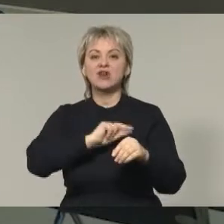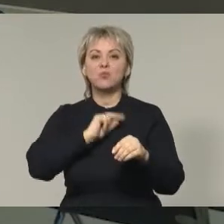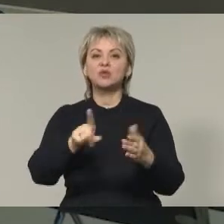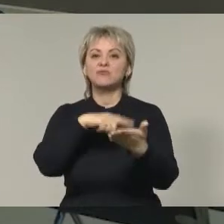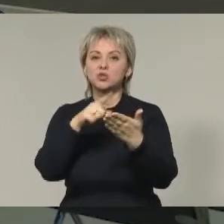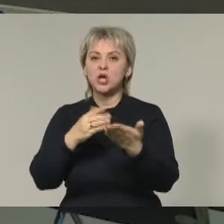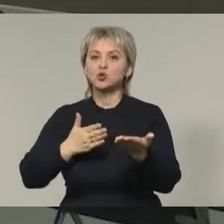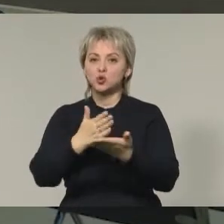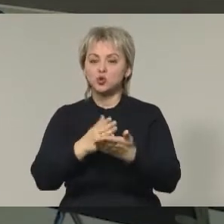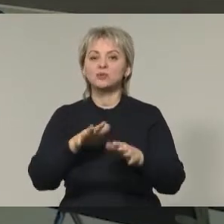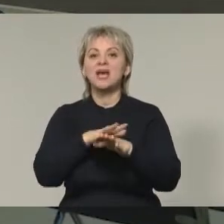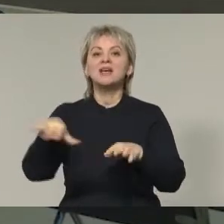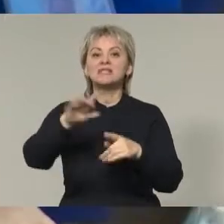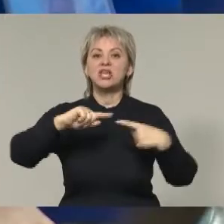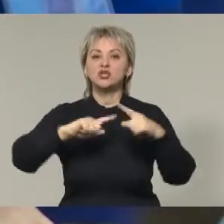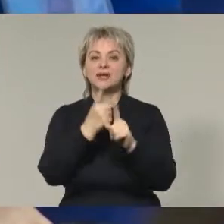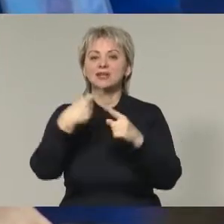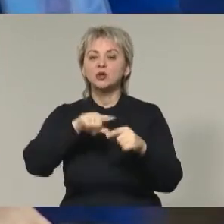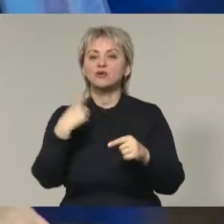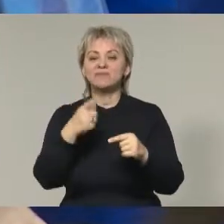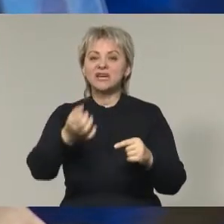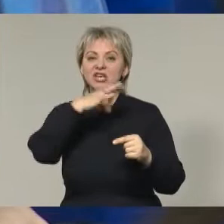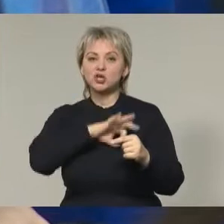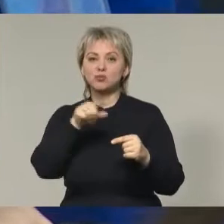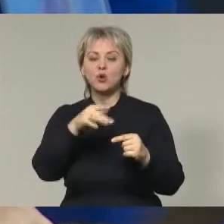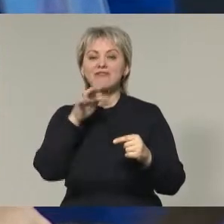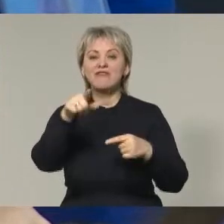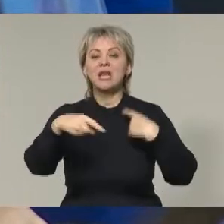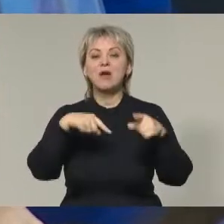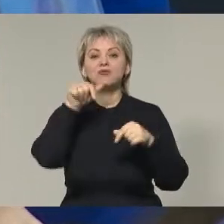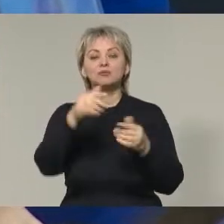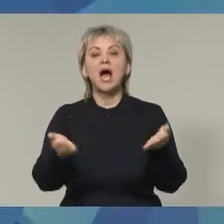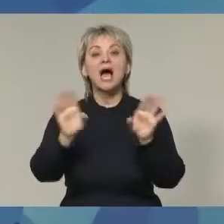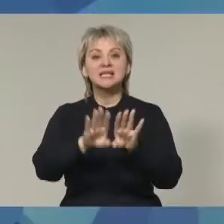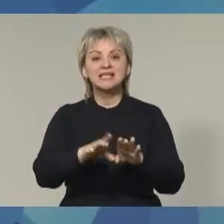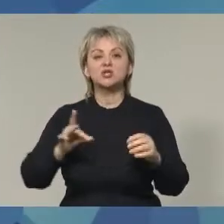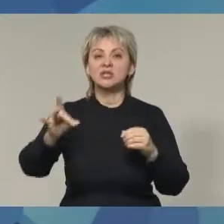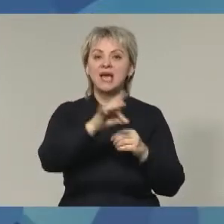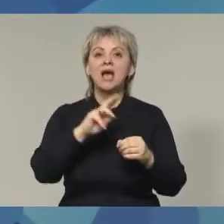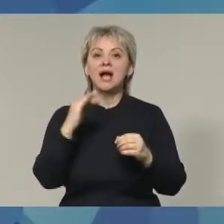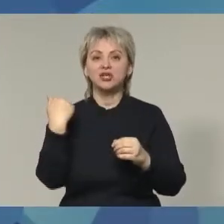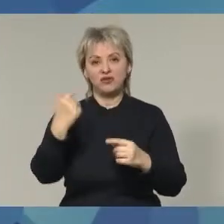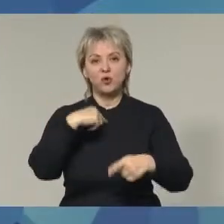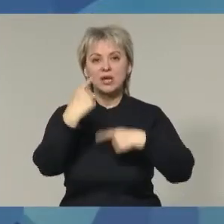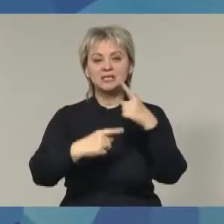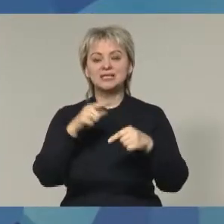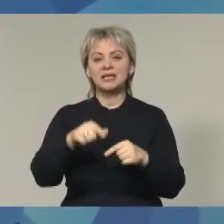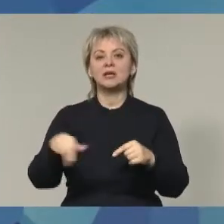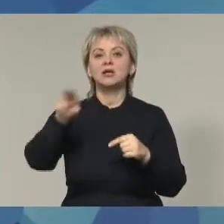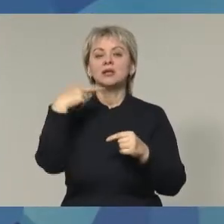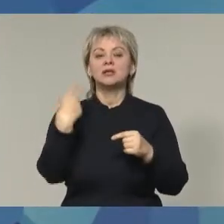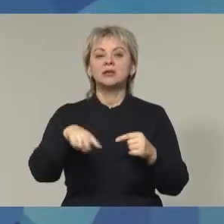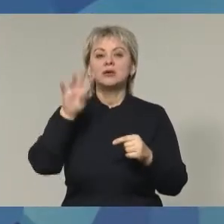муниципальных служб. Все технологии, которые впервые использованы во время Мундиаля, останутся в регионе как его наследие. Артем